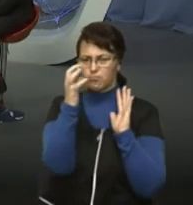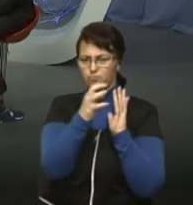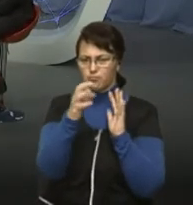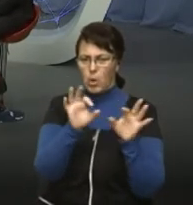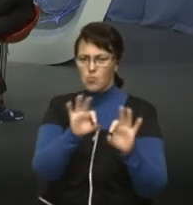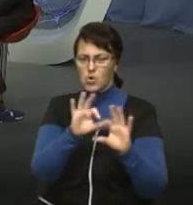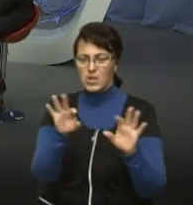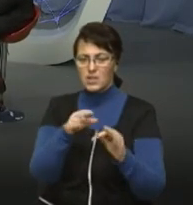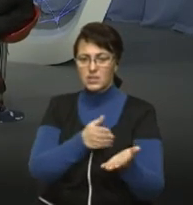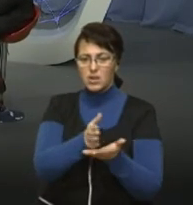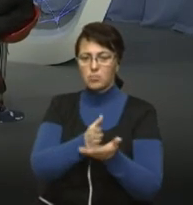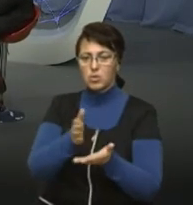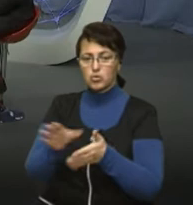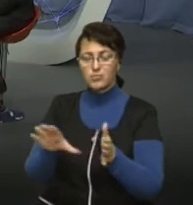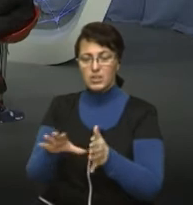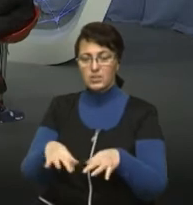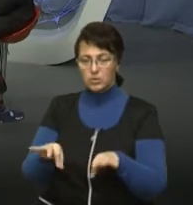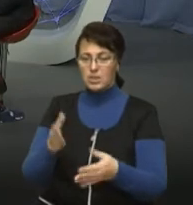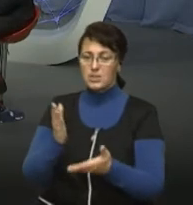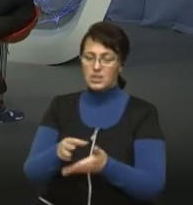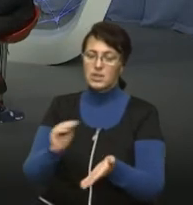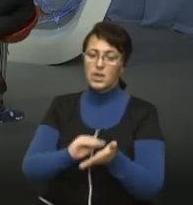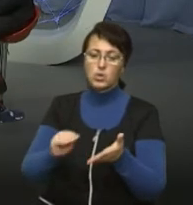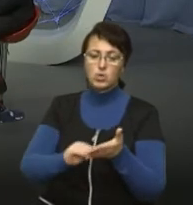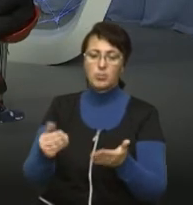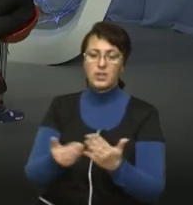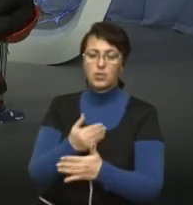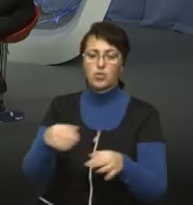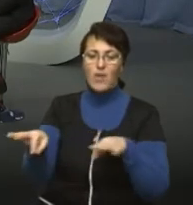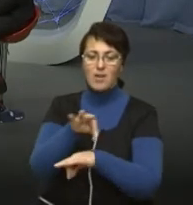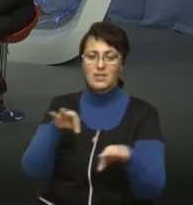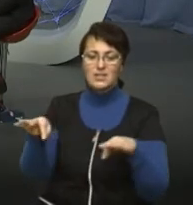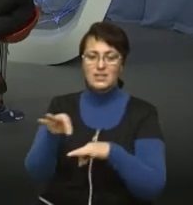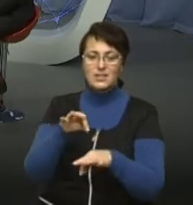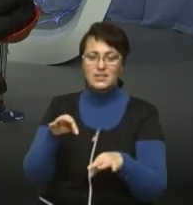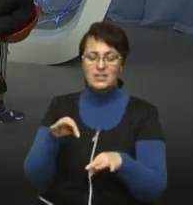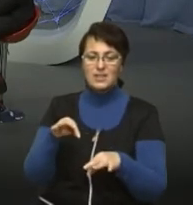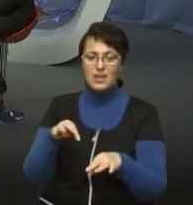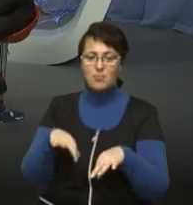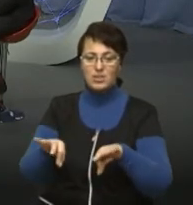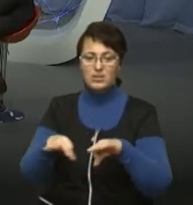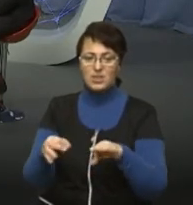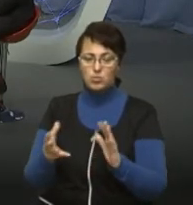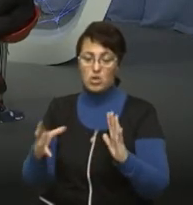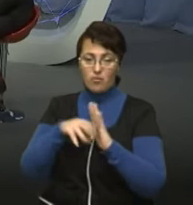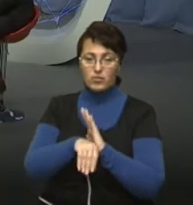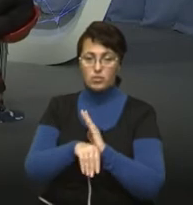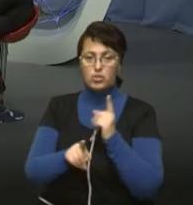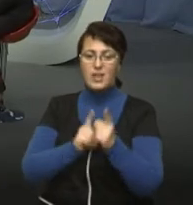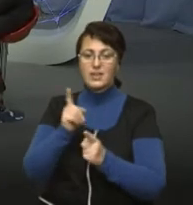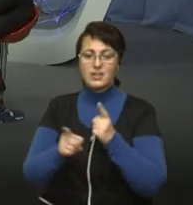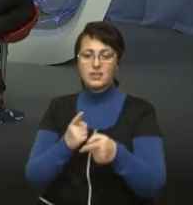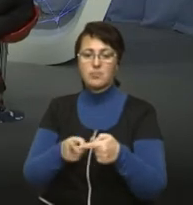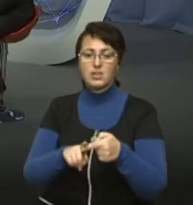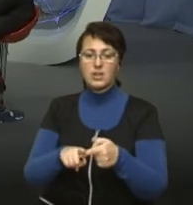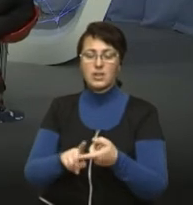електротранспорту. І вже є розроблена нова схема транспорту, яка вже включає зміни, які там пов'язані